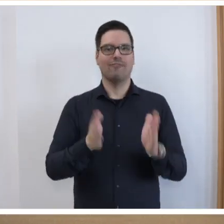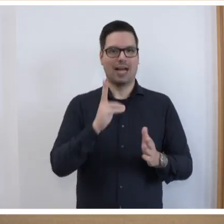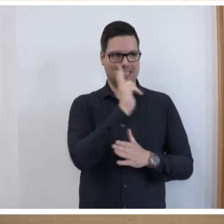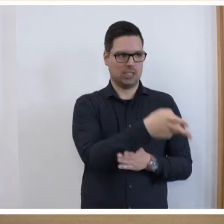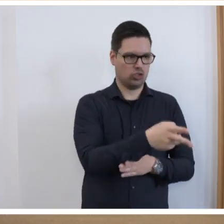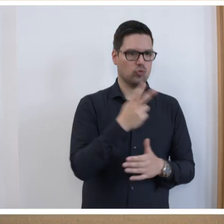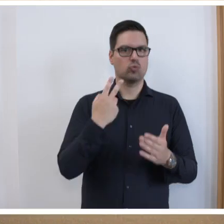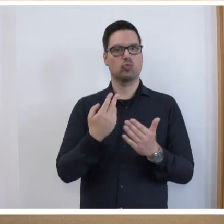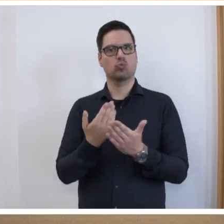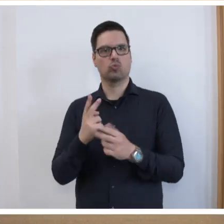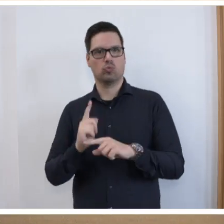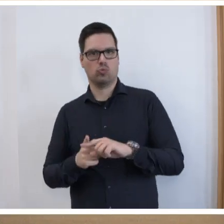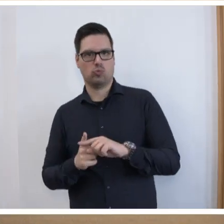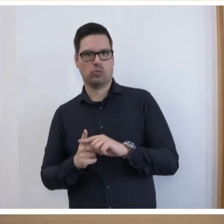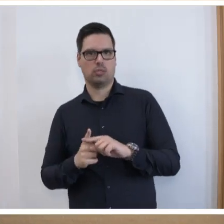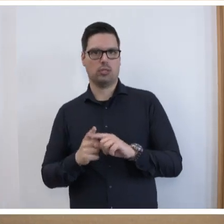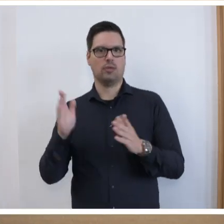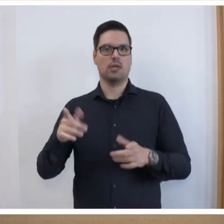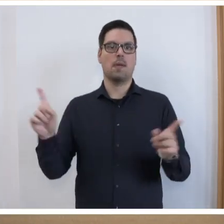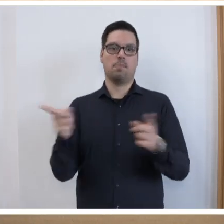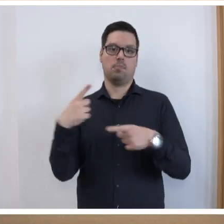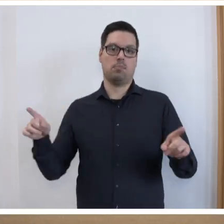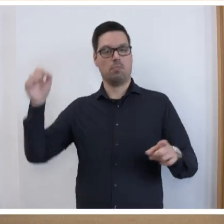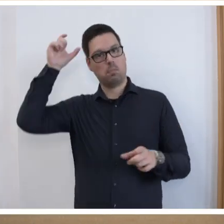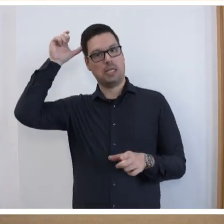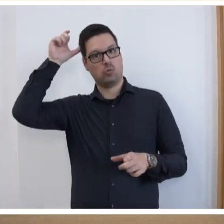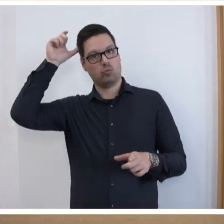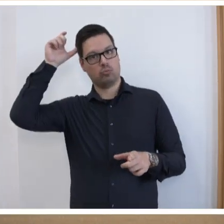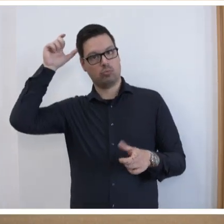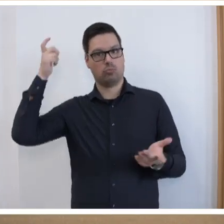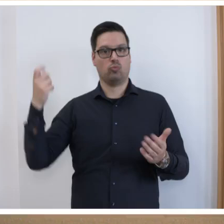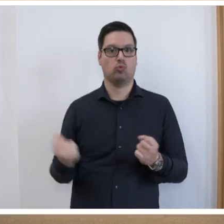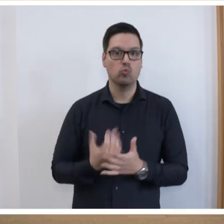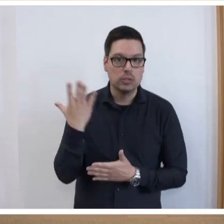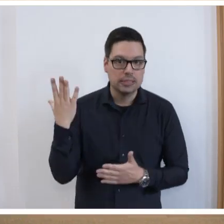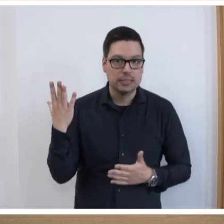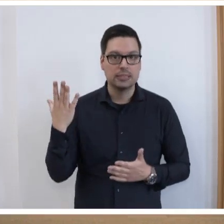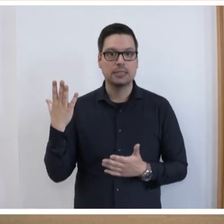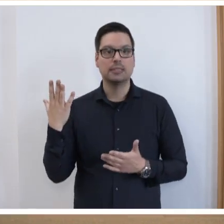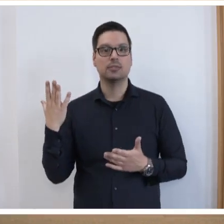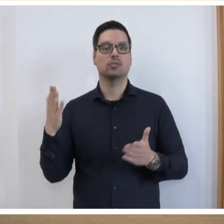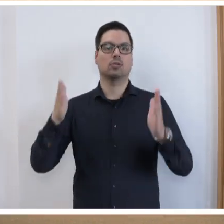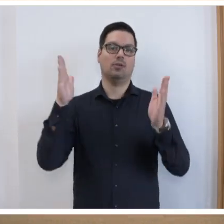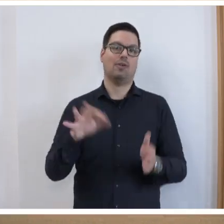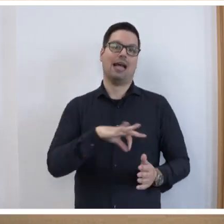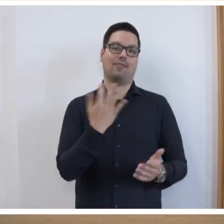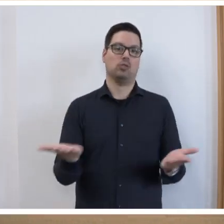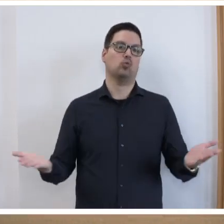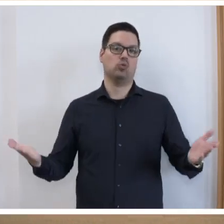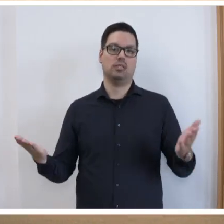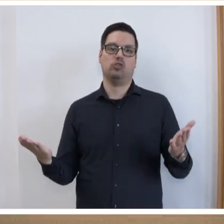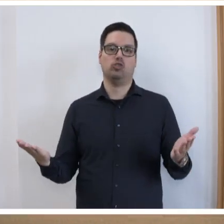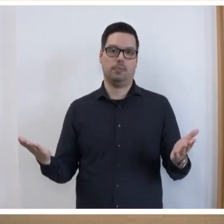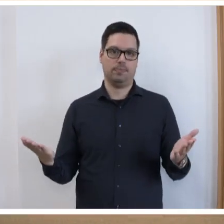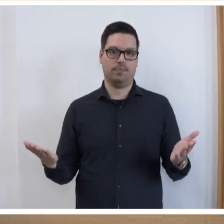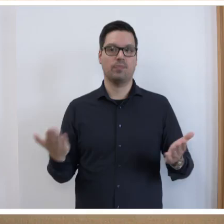sowie bei Lehrkräften mit den Fächern Musik, Bildende Kunst, die MINT-Fächer, aber auch dem Fach Französisch entgegen. Und deswegen ist